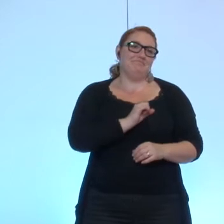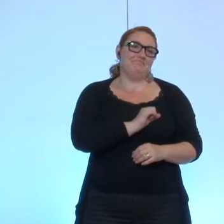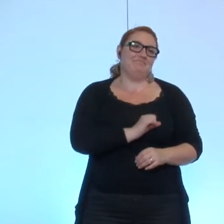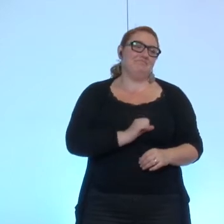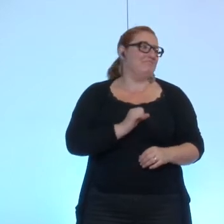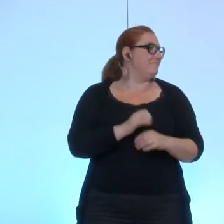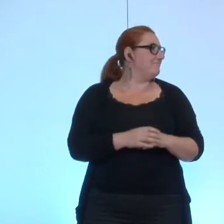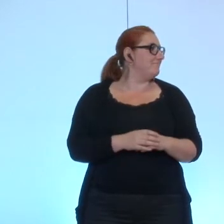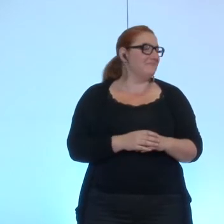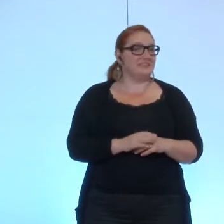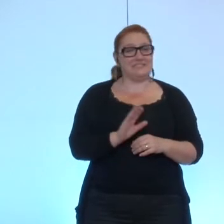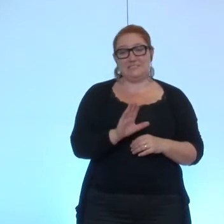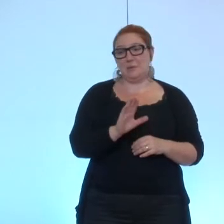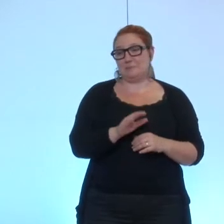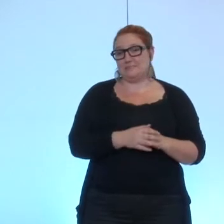Eh bien, c'est comme ça.